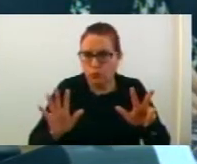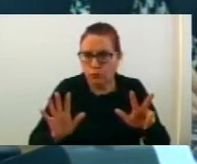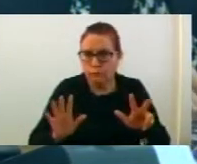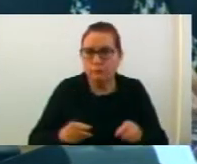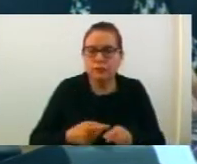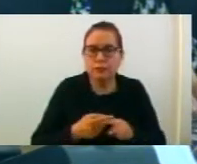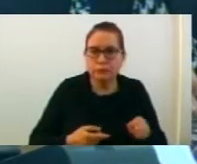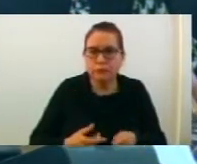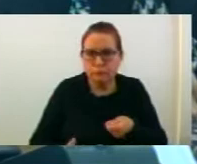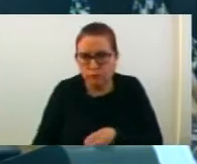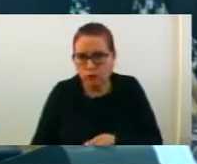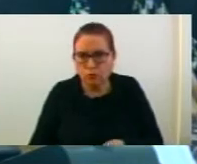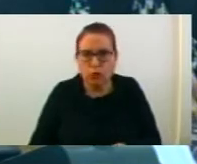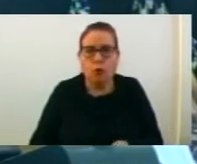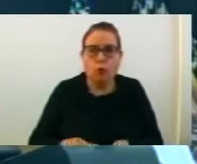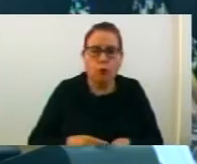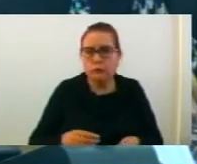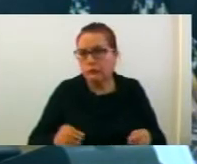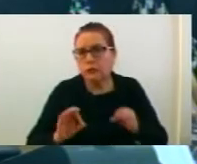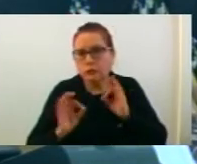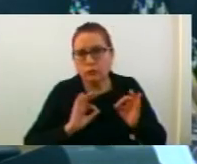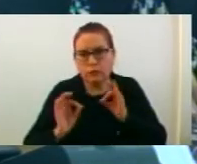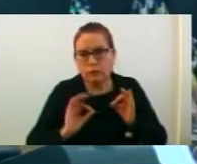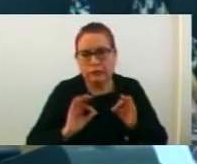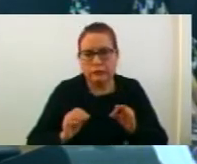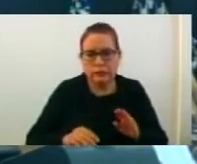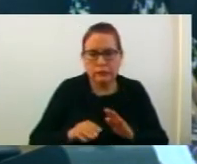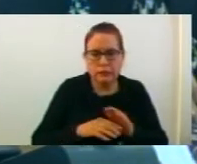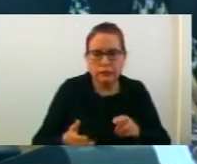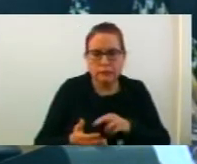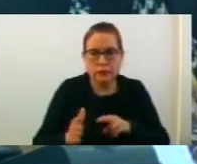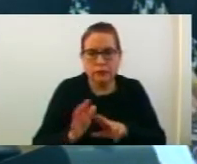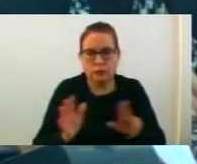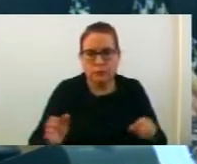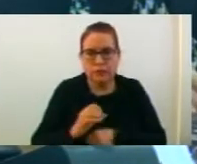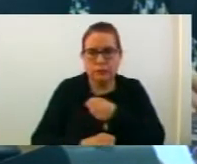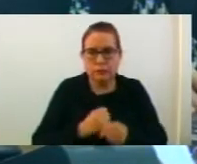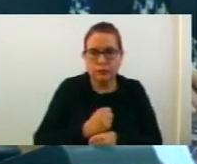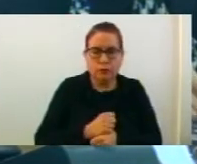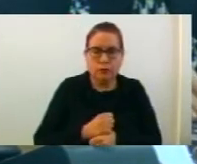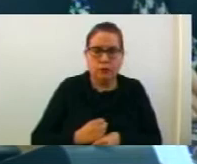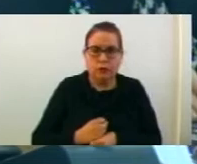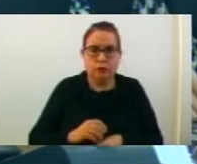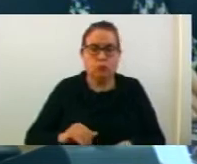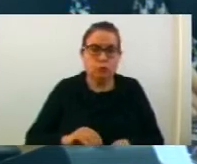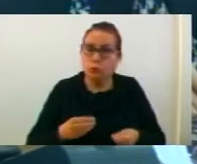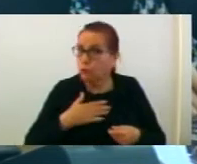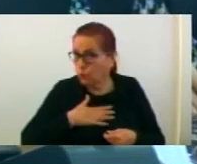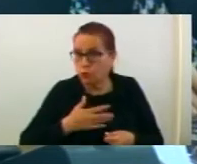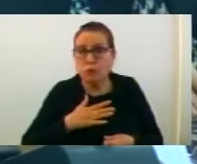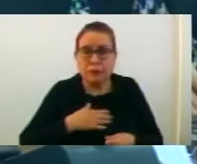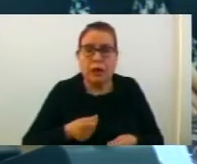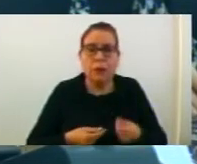комунален на Доместок со програмата за уредување на градежното земиште за 2018 година, воколку инвеститорот на